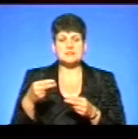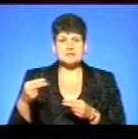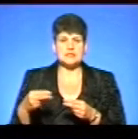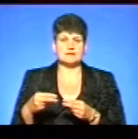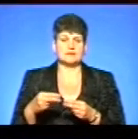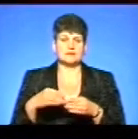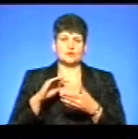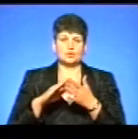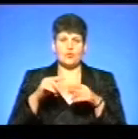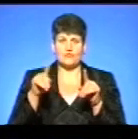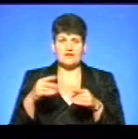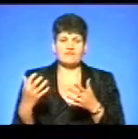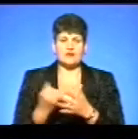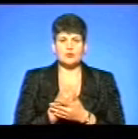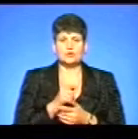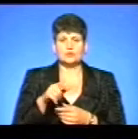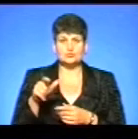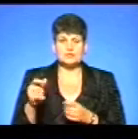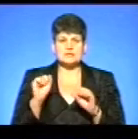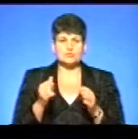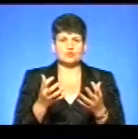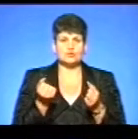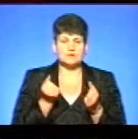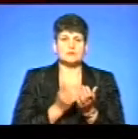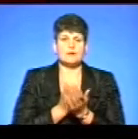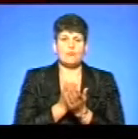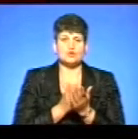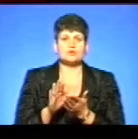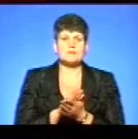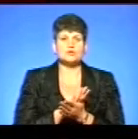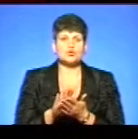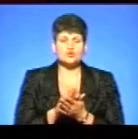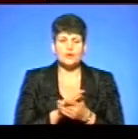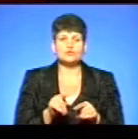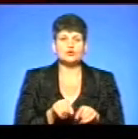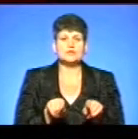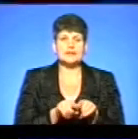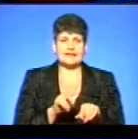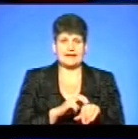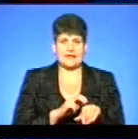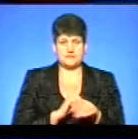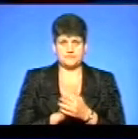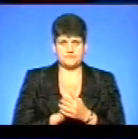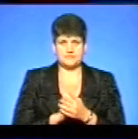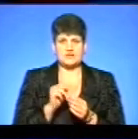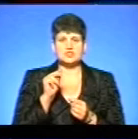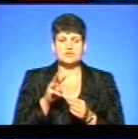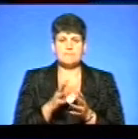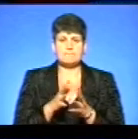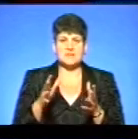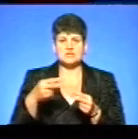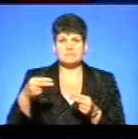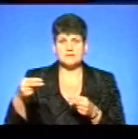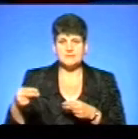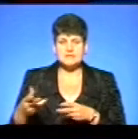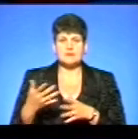виграють як пацієнти, які зможуть отримувати певні медичні послуги безкоштовно, так і лікарів. Чим більше підписав лікар,